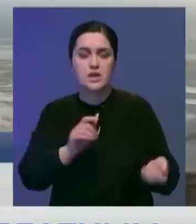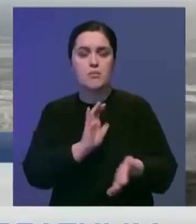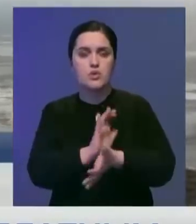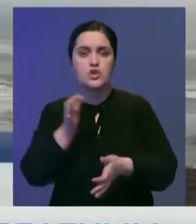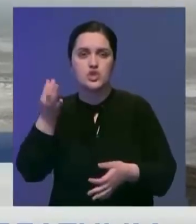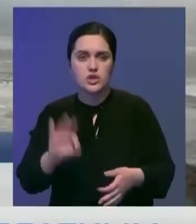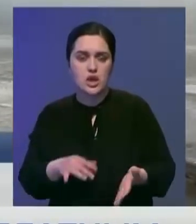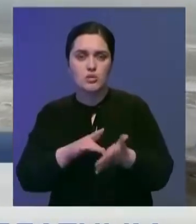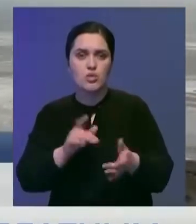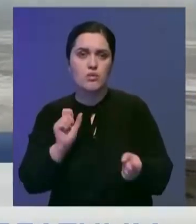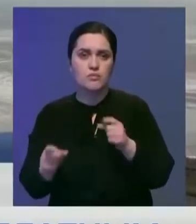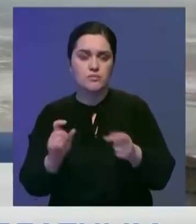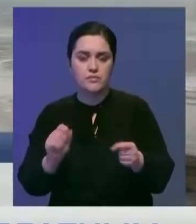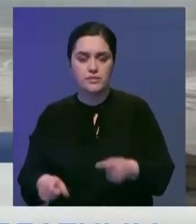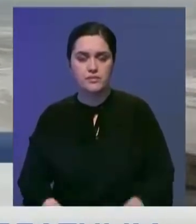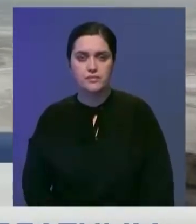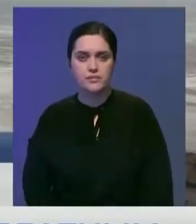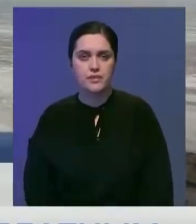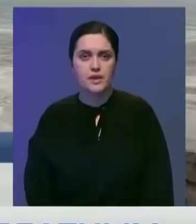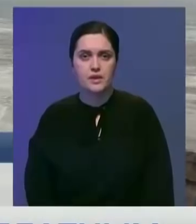чаще всего туристы оставляют после себя.